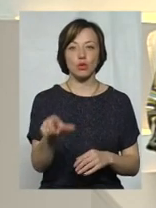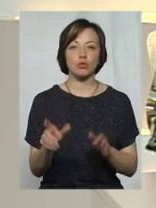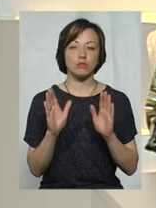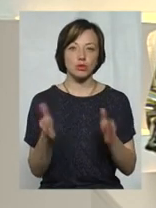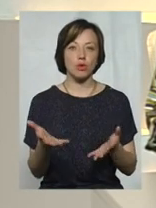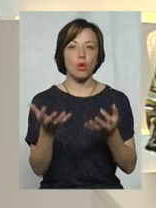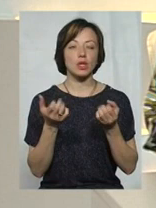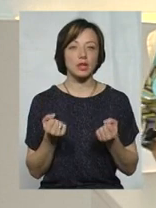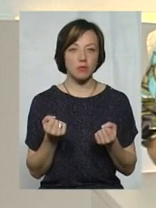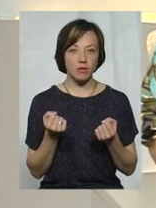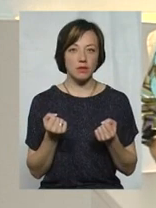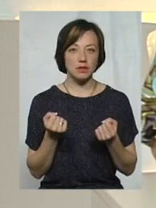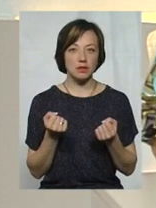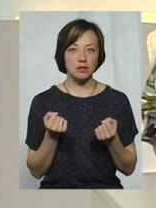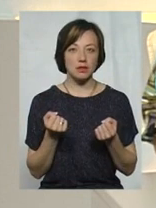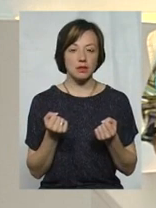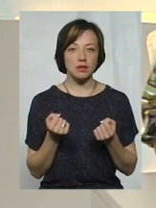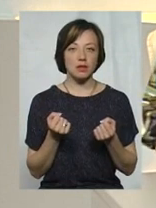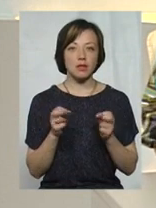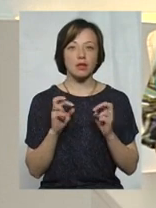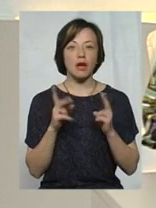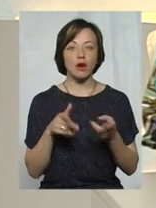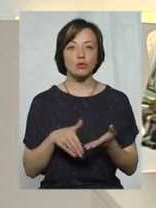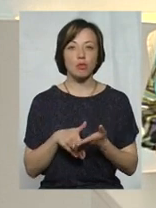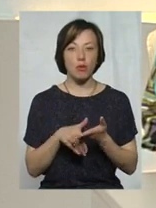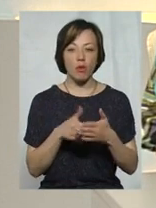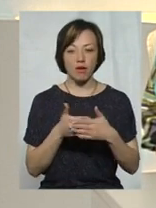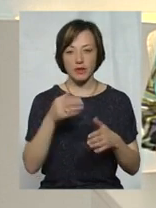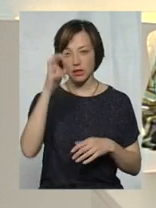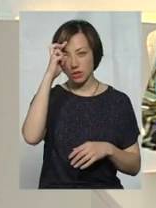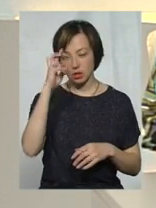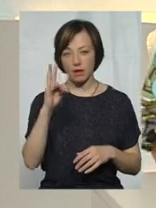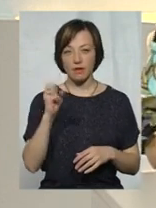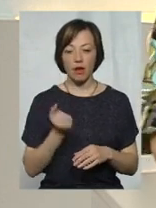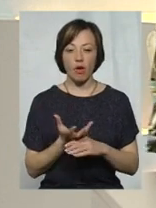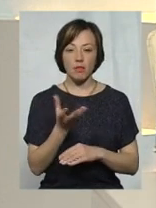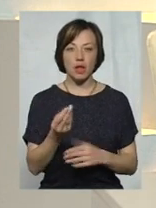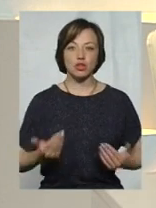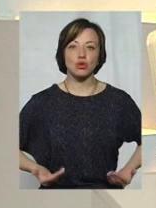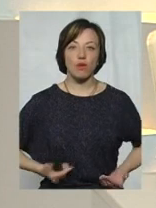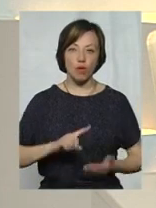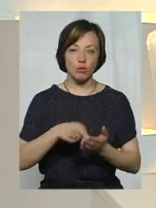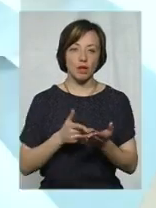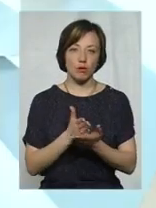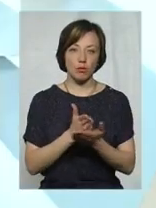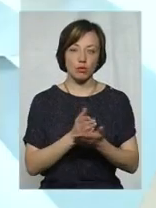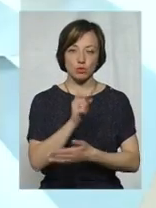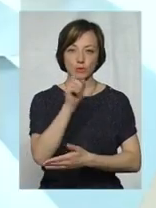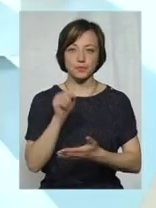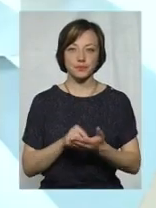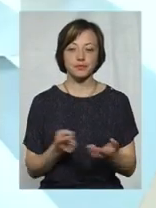як цільова допомога від держави на оплату житлово-комунальних послуг? Ну, зв'язку з